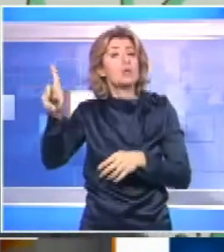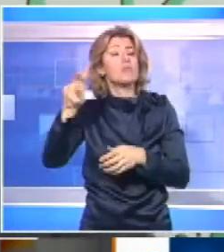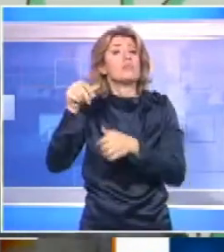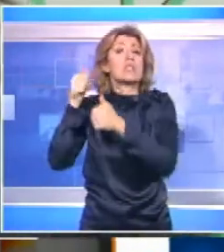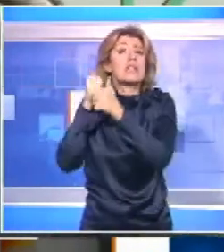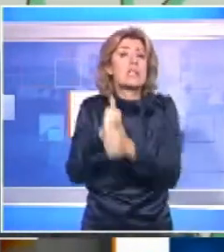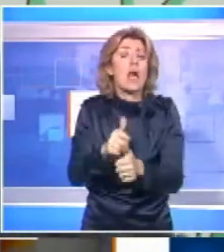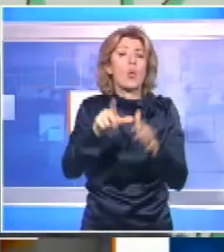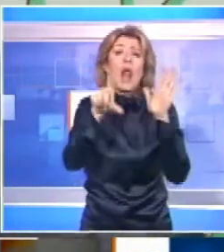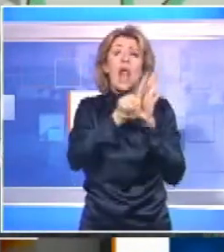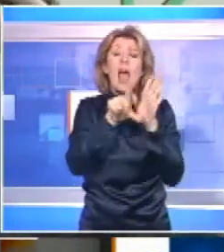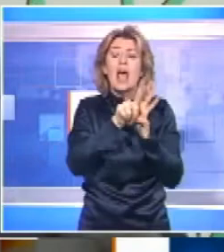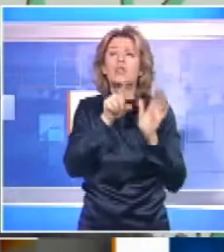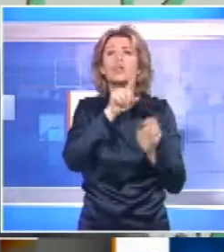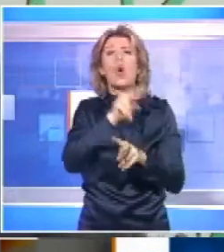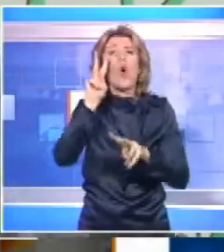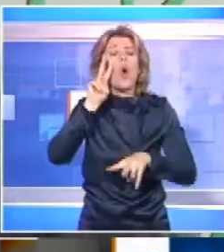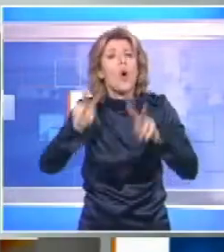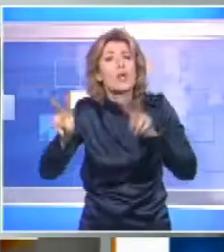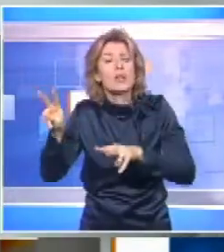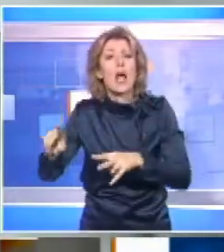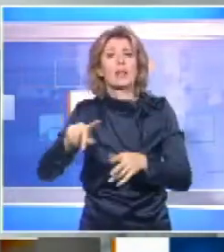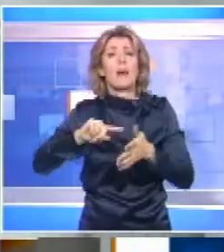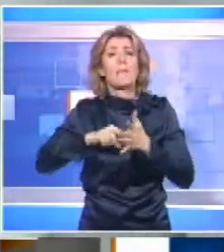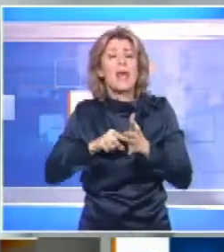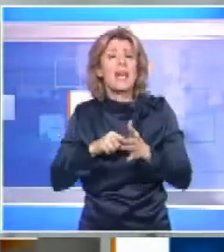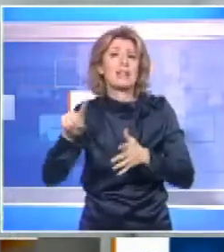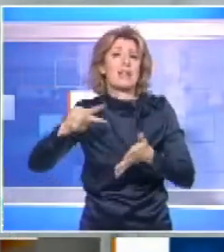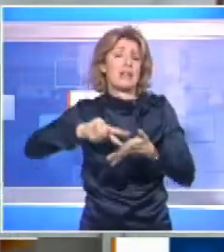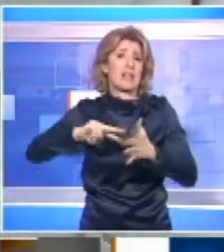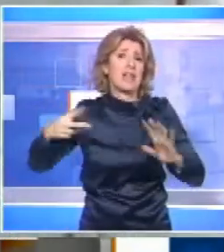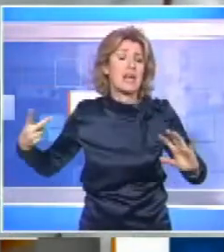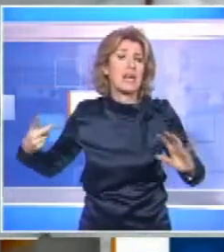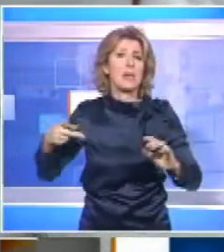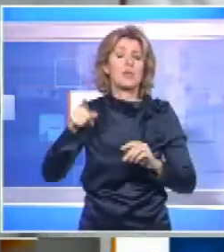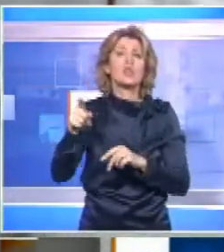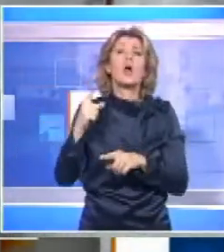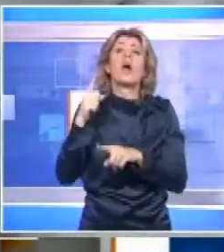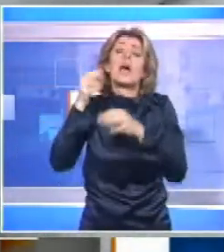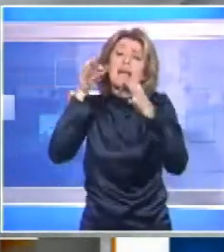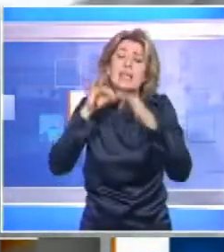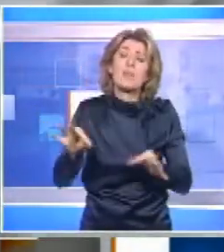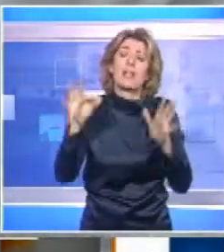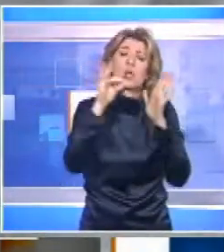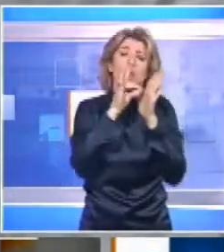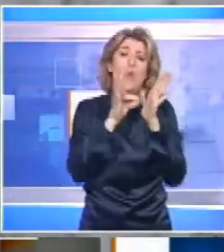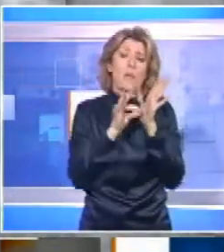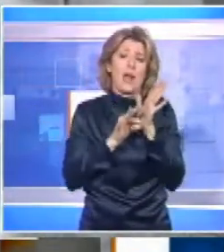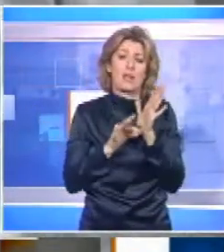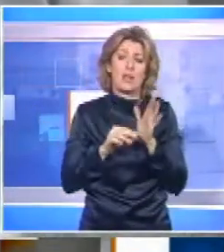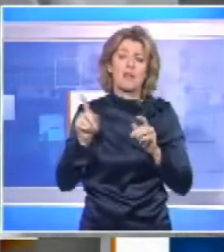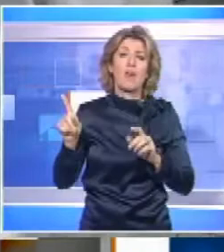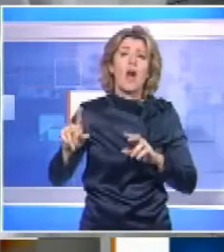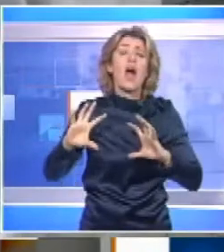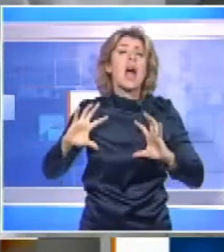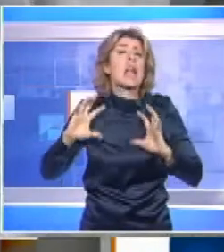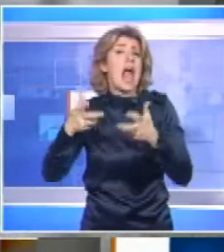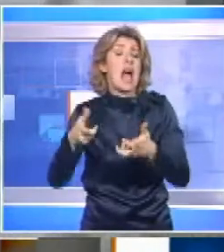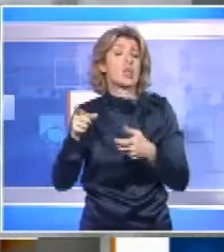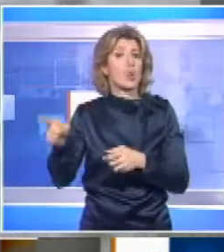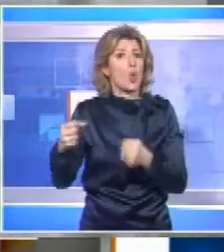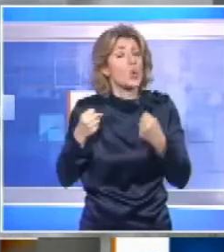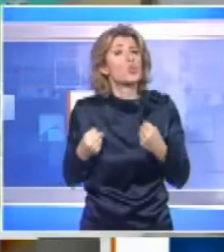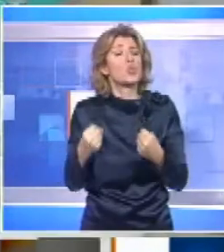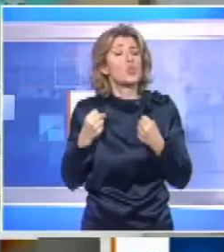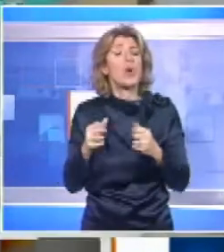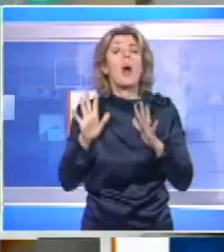controlli sugli scarichi con dei chimici, con dei periti chimici è evidente che rispetta la normativa. La sua reazione evidentemente è molto dura